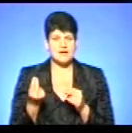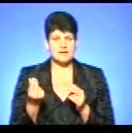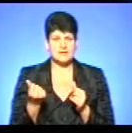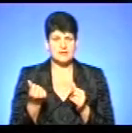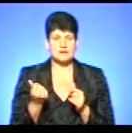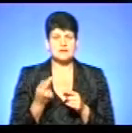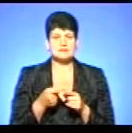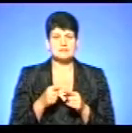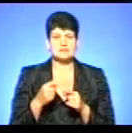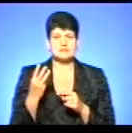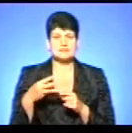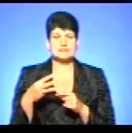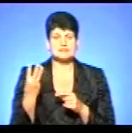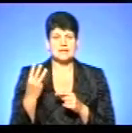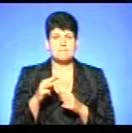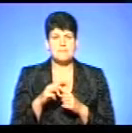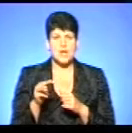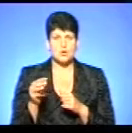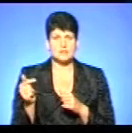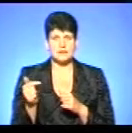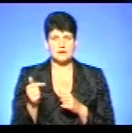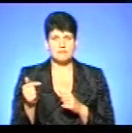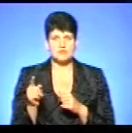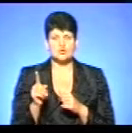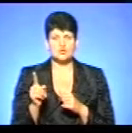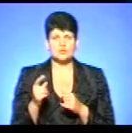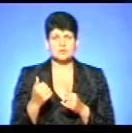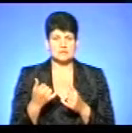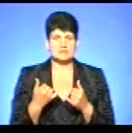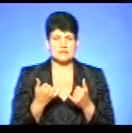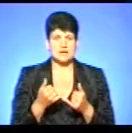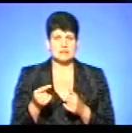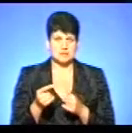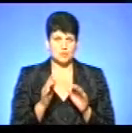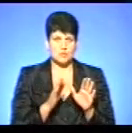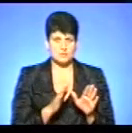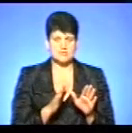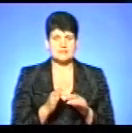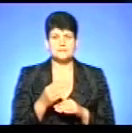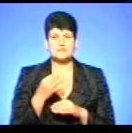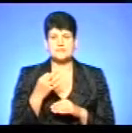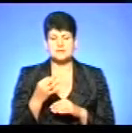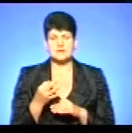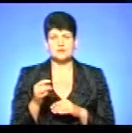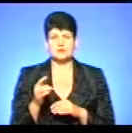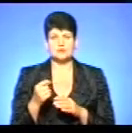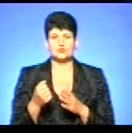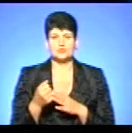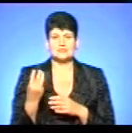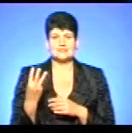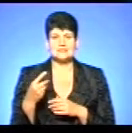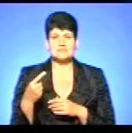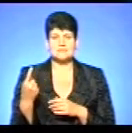заявами це 33 мільйони гривень щителям Тернопільщини. І так, як ви зазначили, що до 31